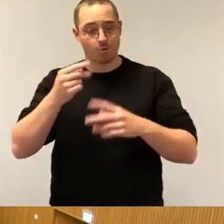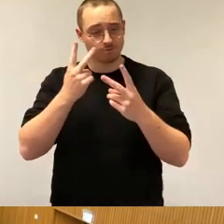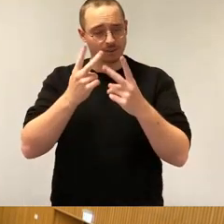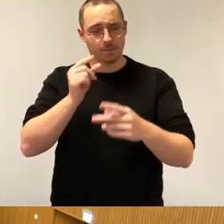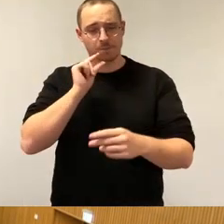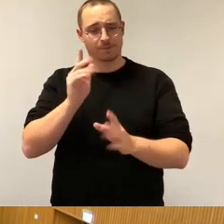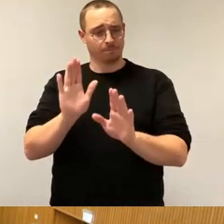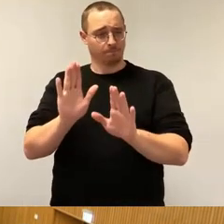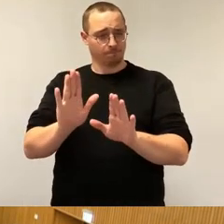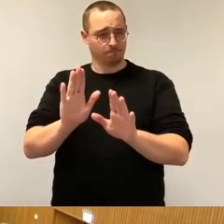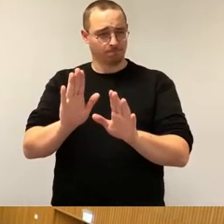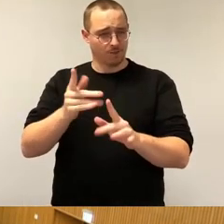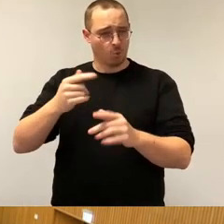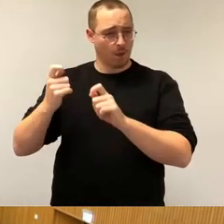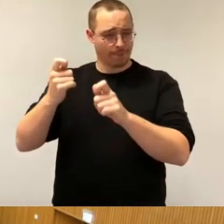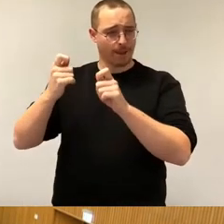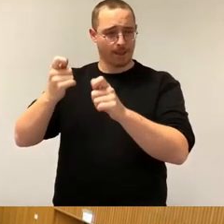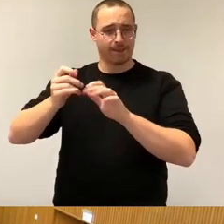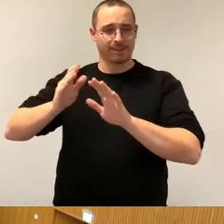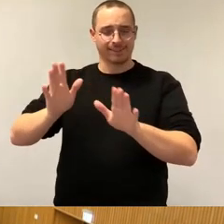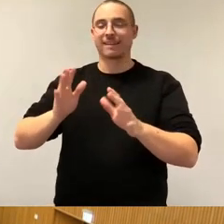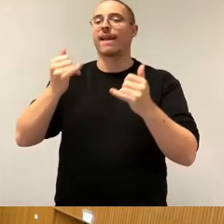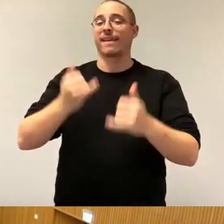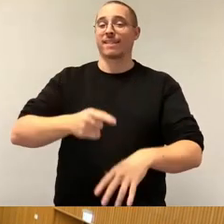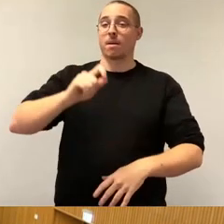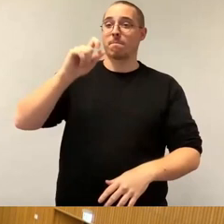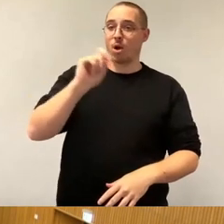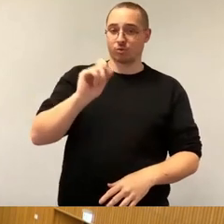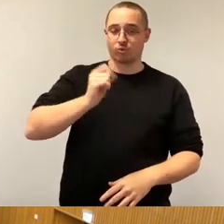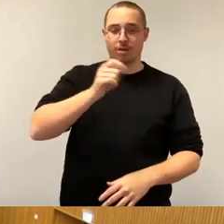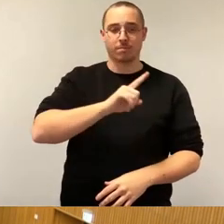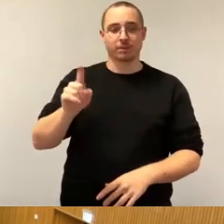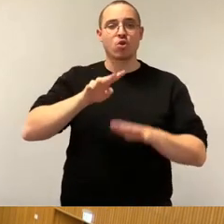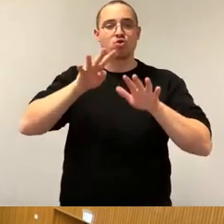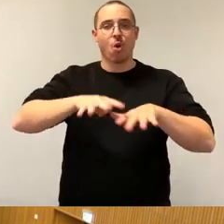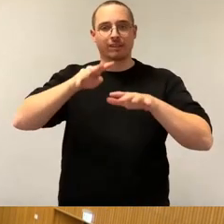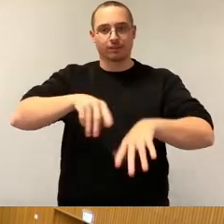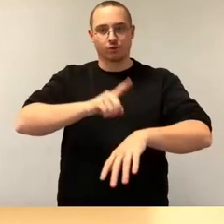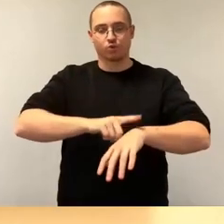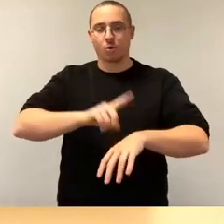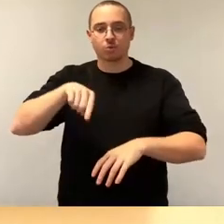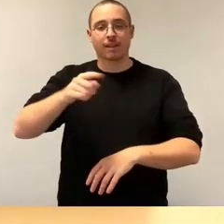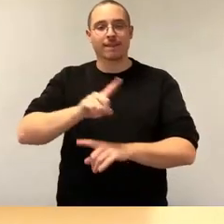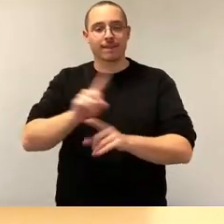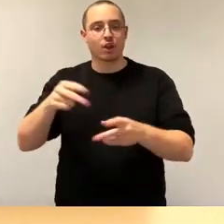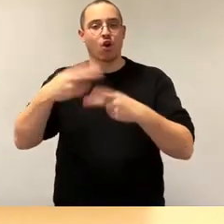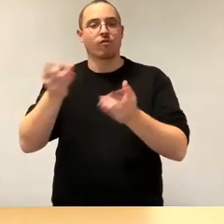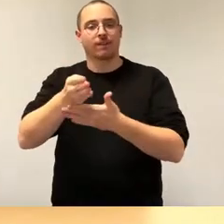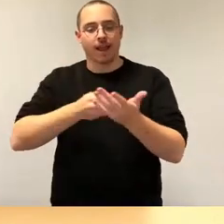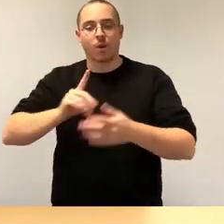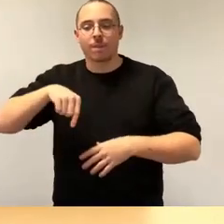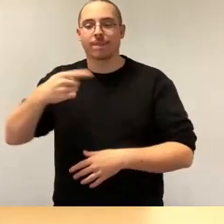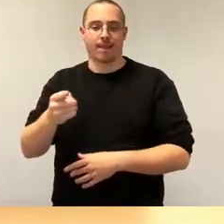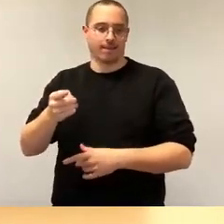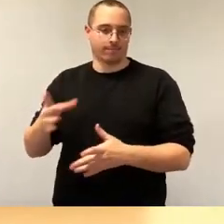zu bearbeiten. Wir gehen jetzt in die Pause bis 19 Uhr und danach nicht öffentlich. dann die begleitenden Anträge in diesem